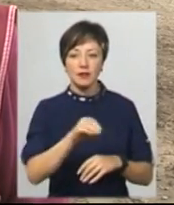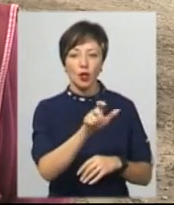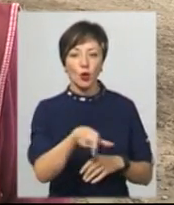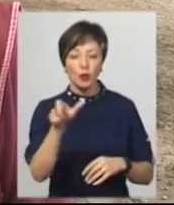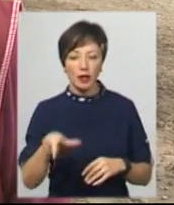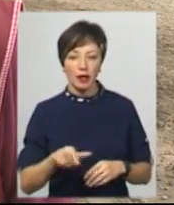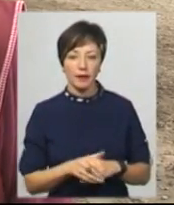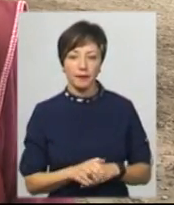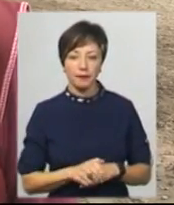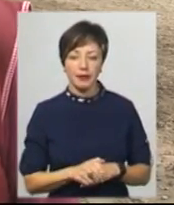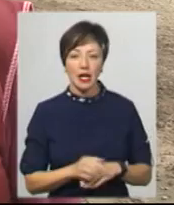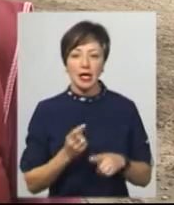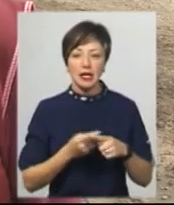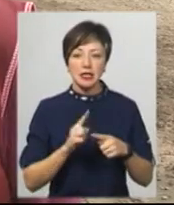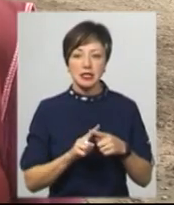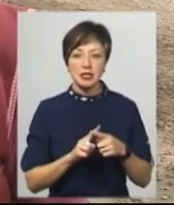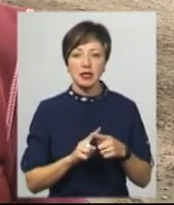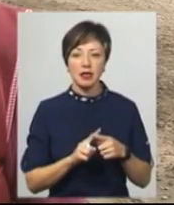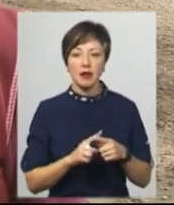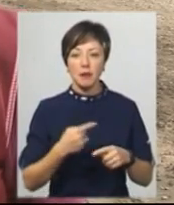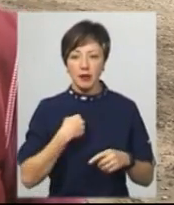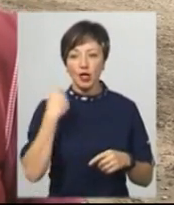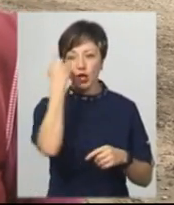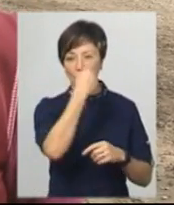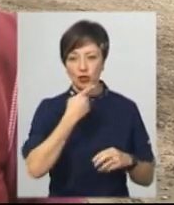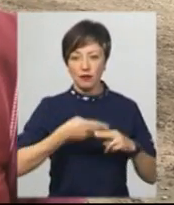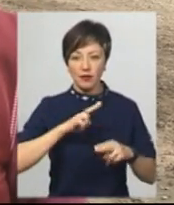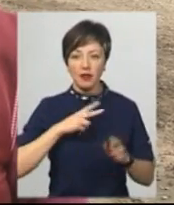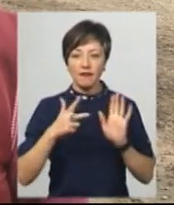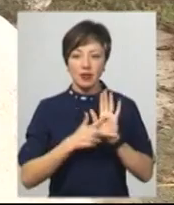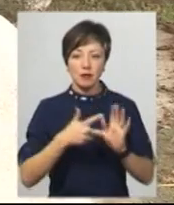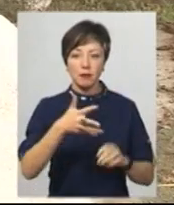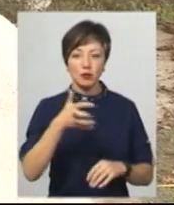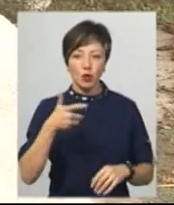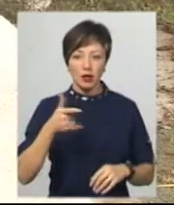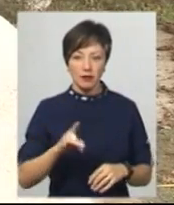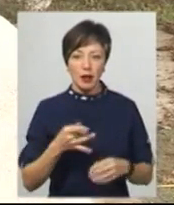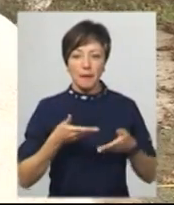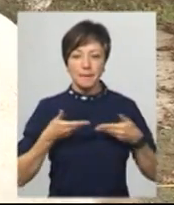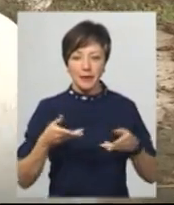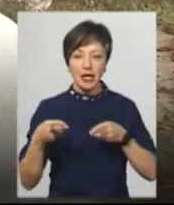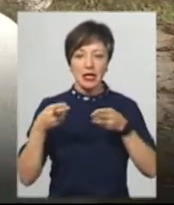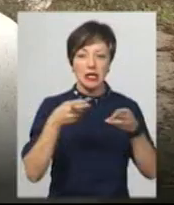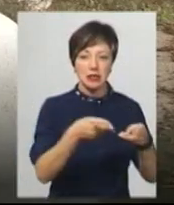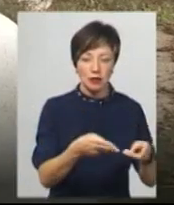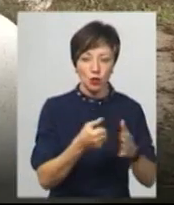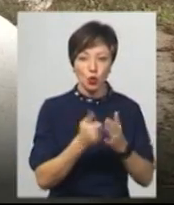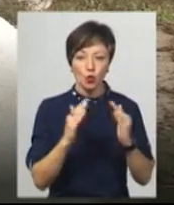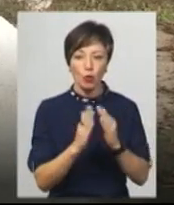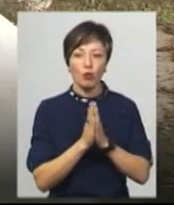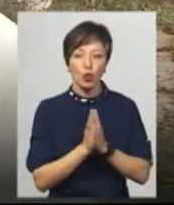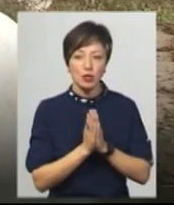І це вісім, мені лісно вина, вісім з половиною тисяч гривень. Ми їздили до неї кілька разів додому,